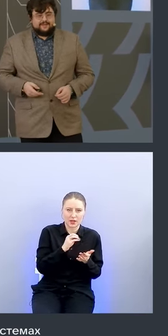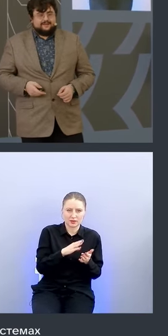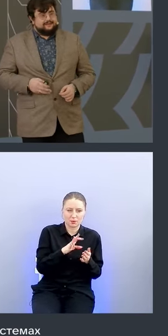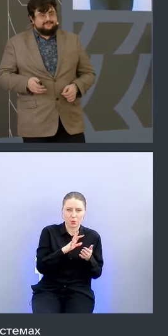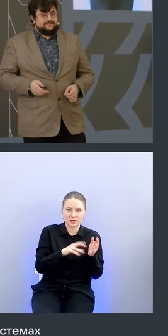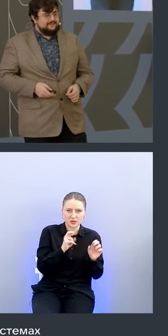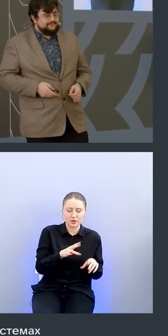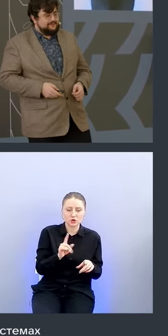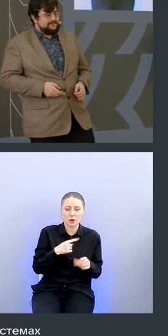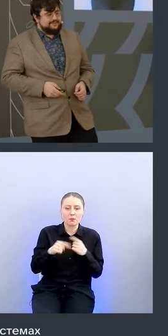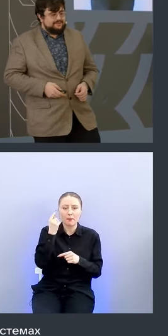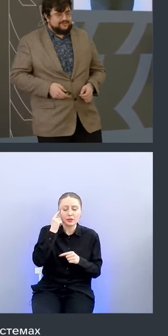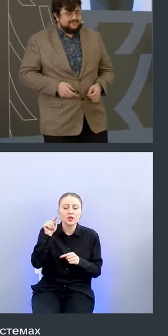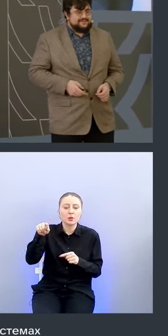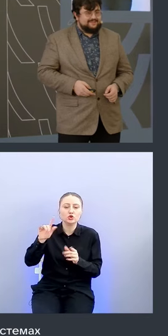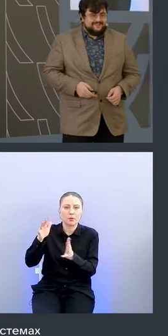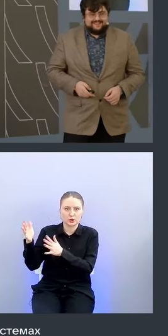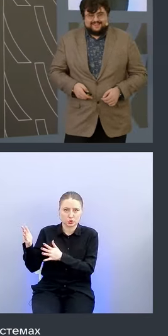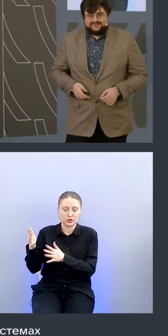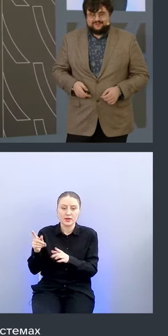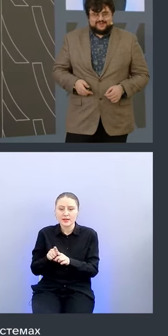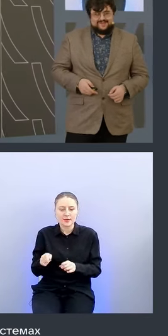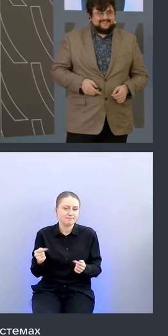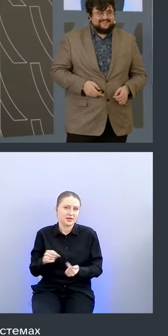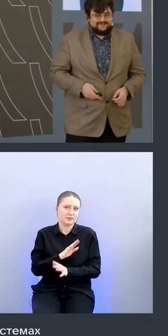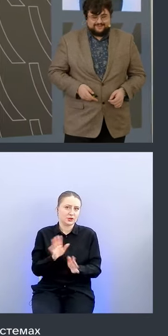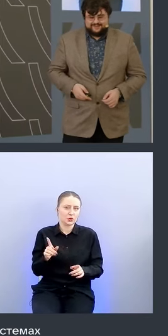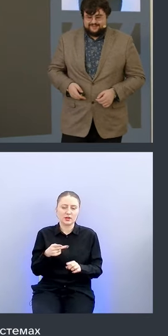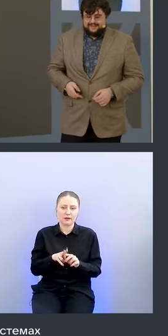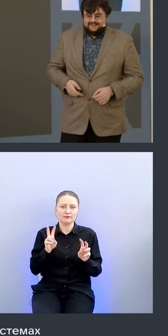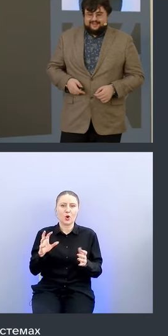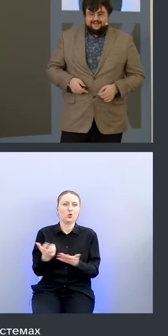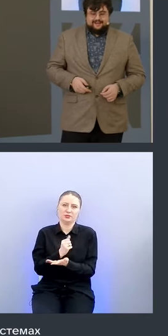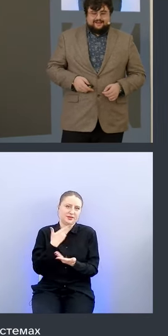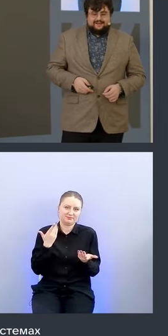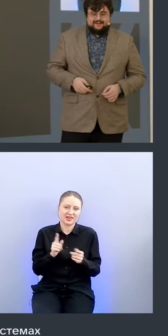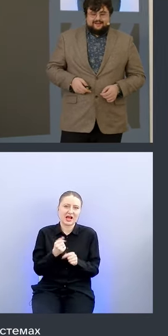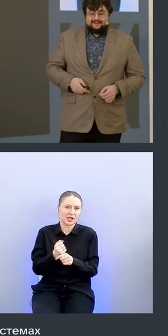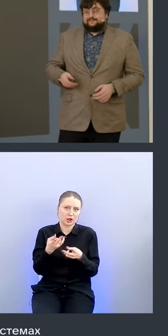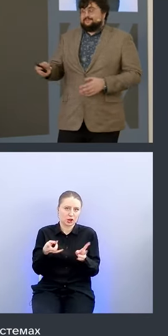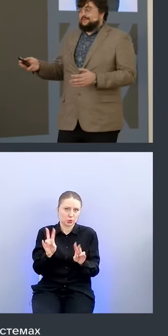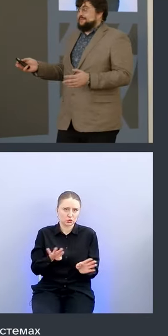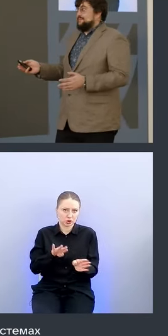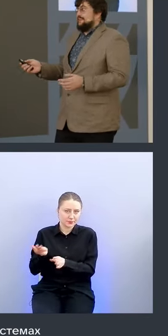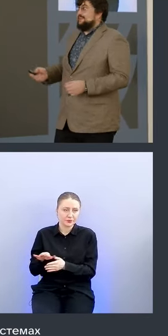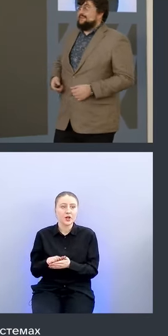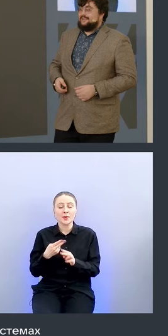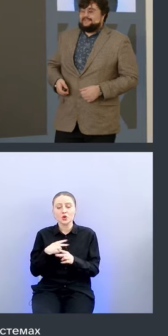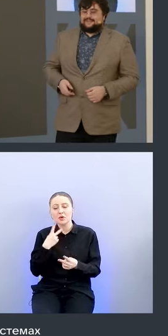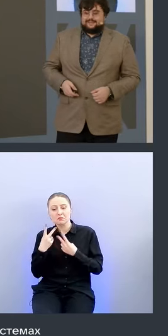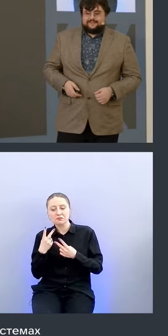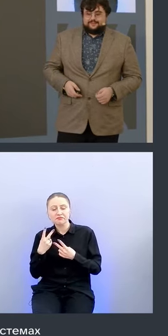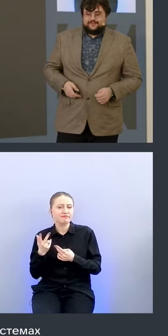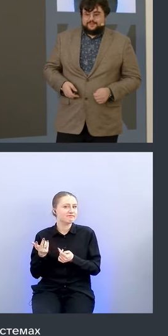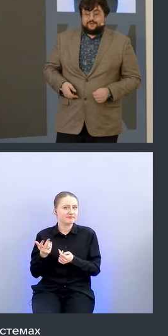не пойдет то есть это это не успех так делать не нужно мы посмотрели на